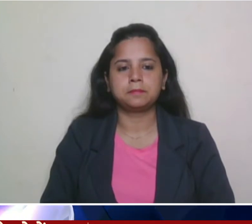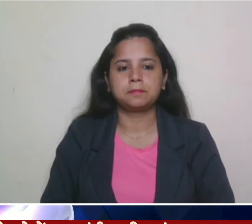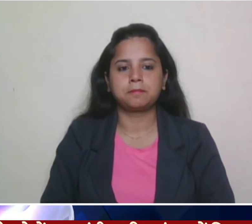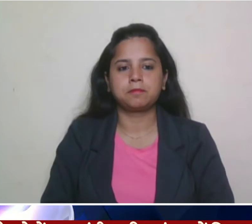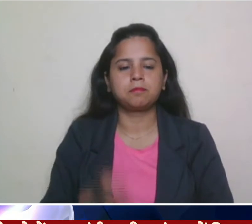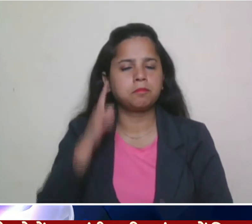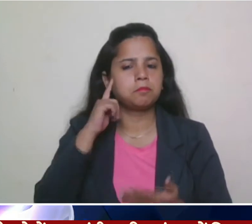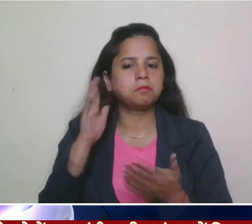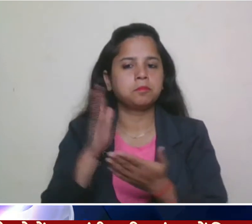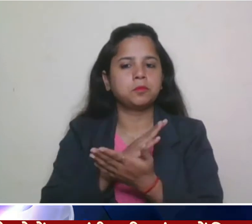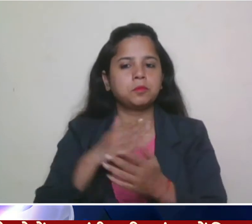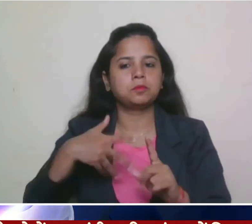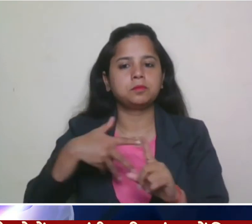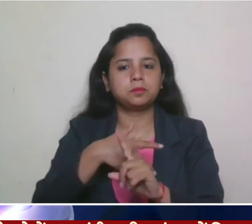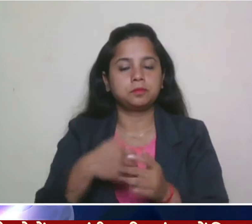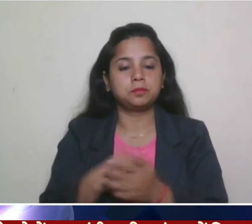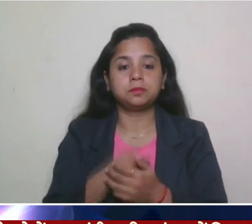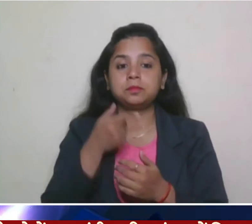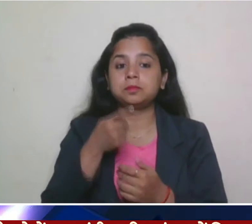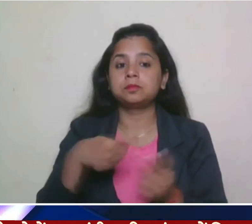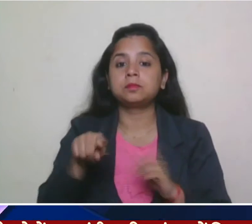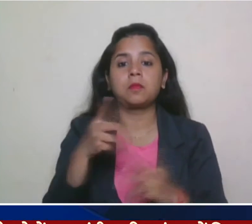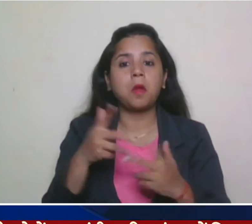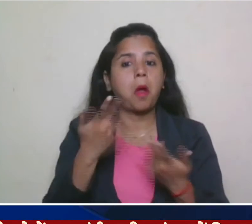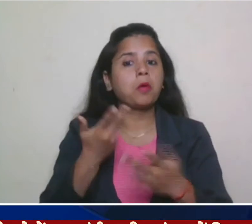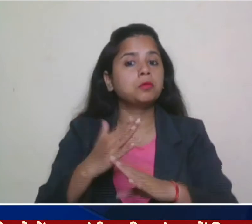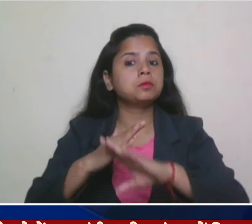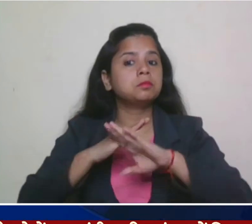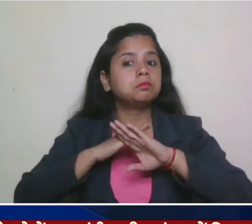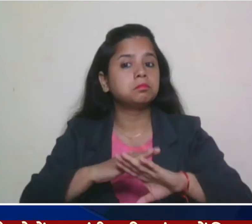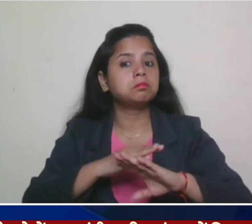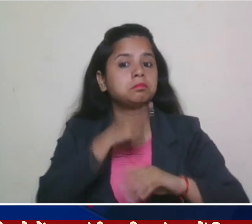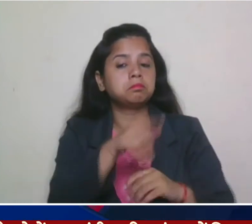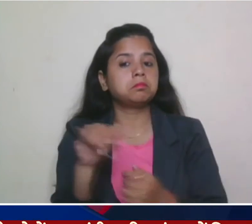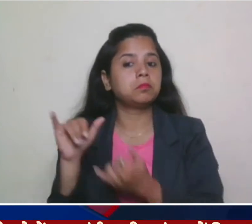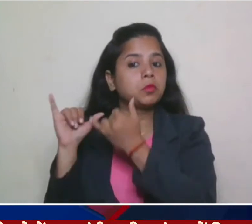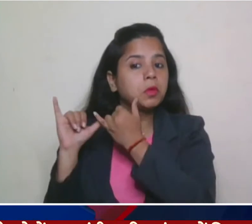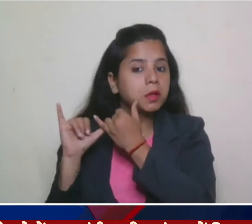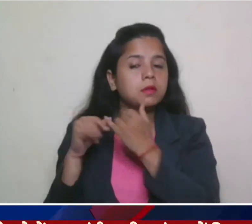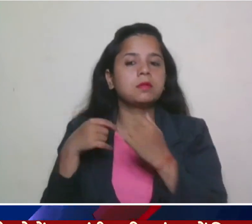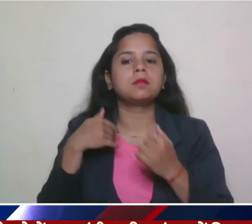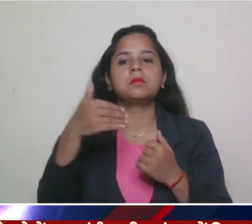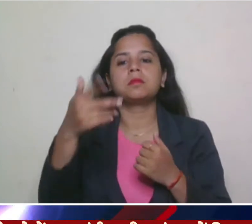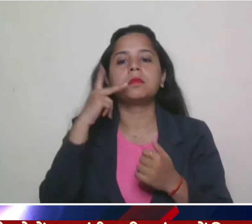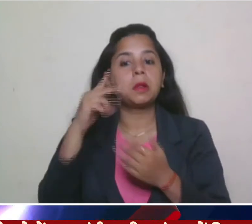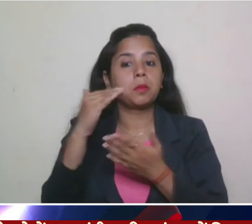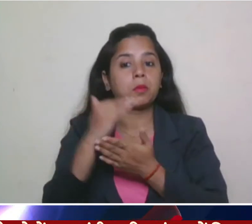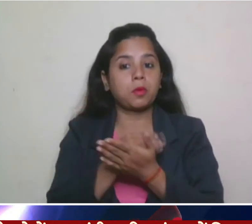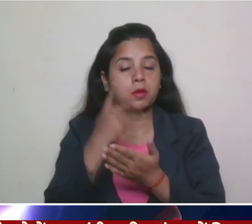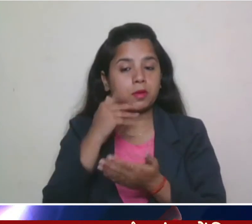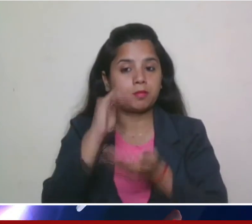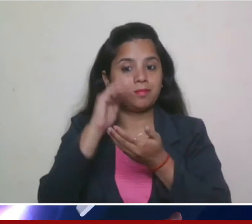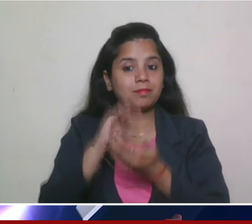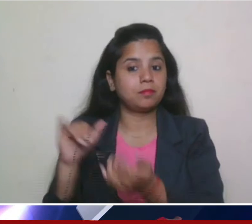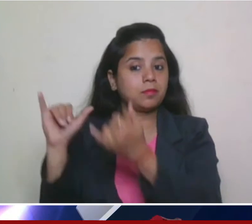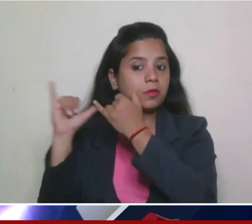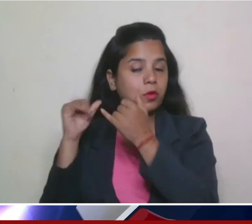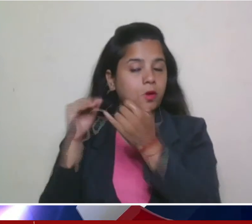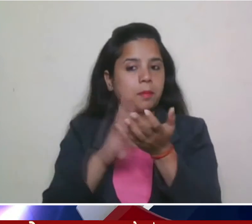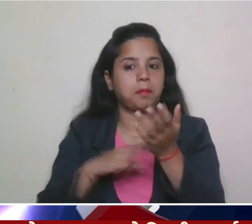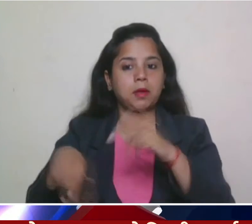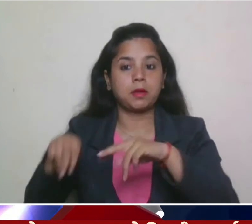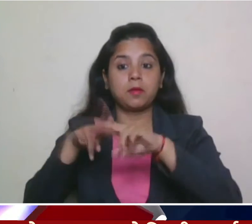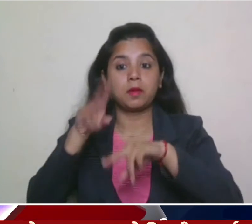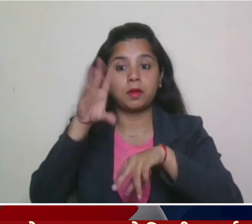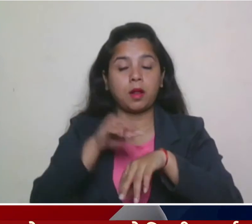तो आखिर कैसे अपना बचाओ करेंगे कृष्णा जानने के लिए देखिए धारवाहिक बालकृष्ण सोंबार से शुकरवार